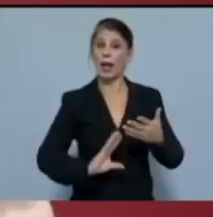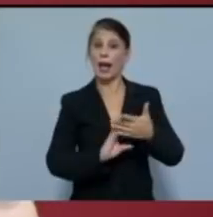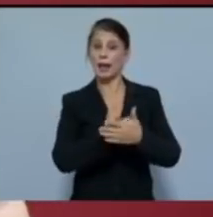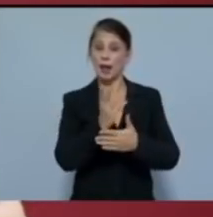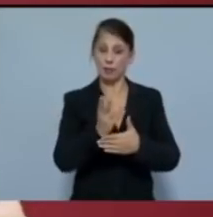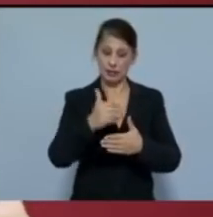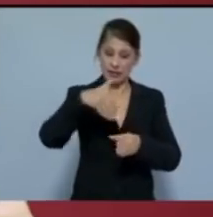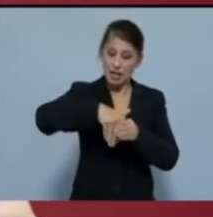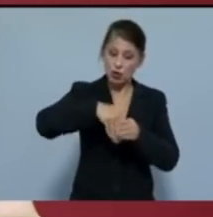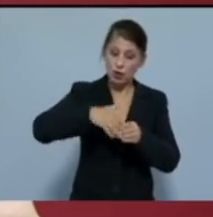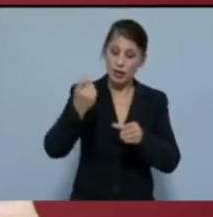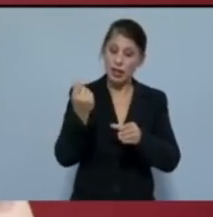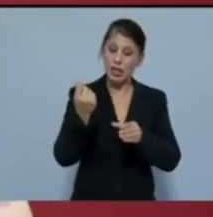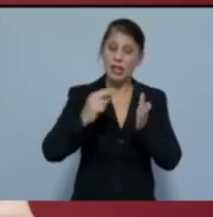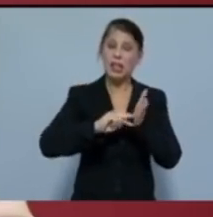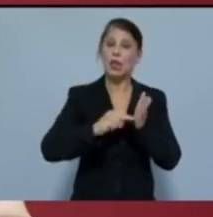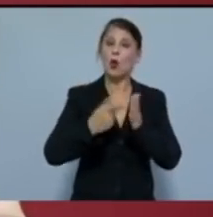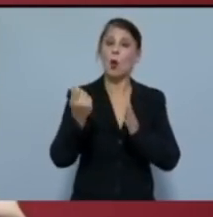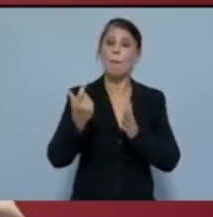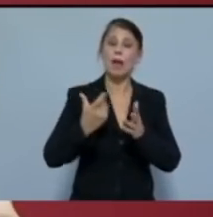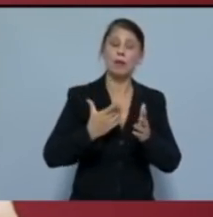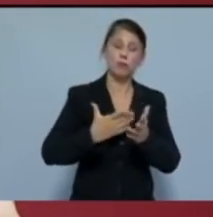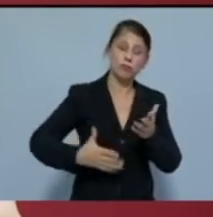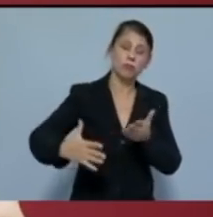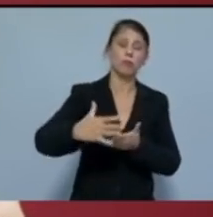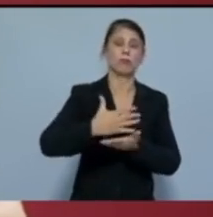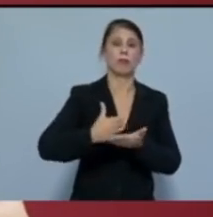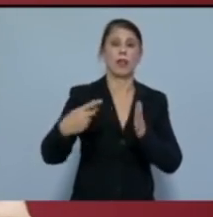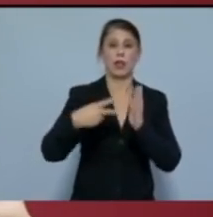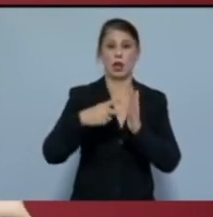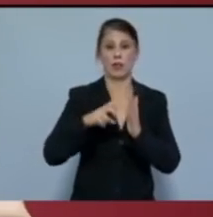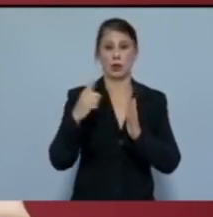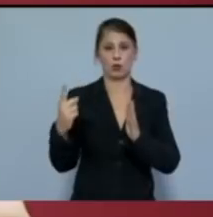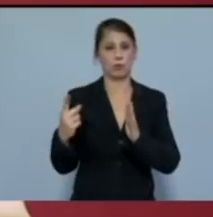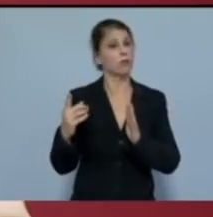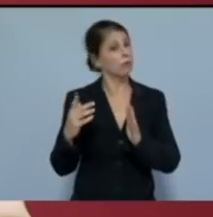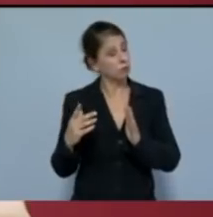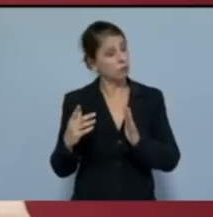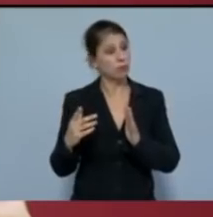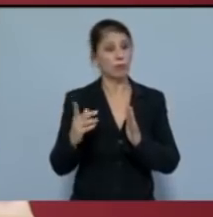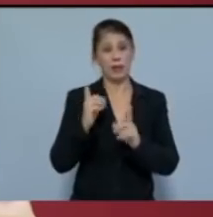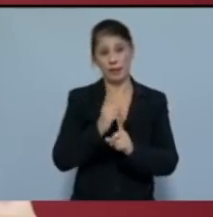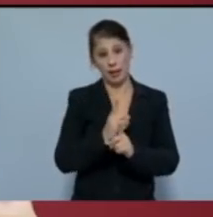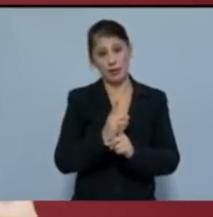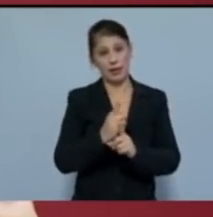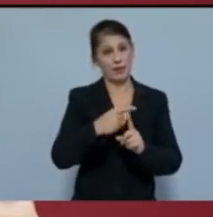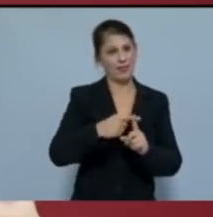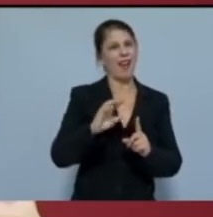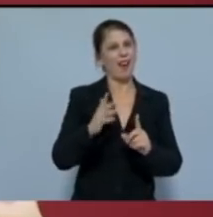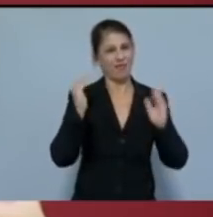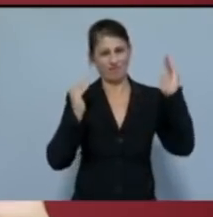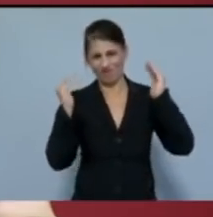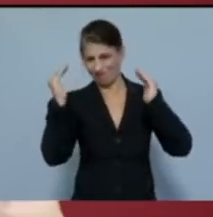για το 2021 είναι σίγουρα ιδιαίτερη αισιόδοξη αλλά και επισφαλής.